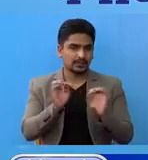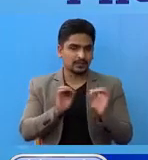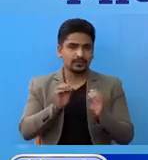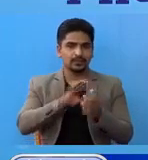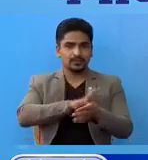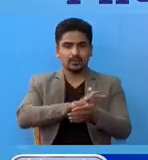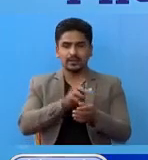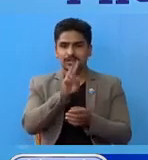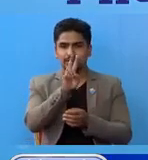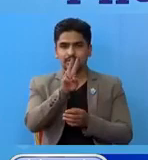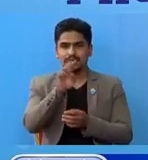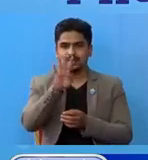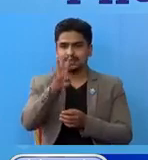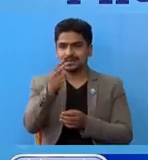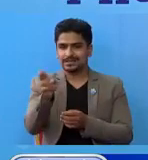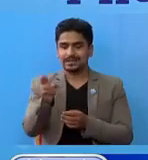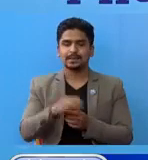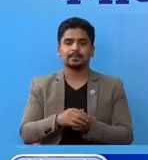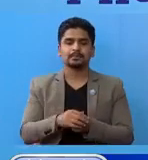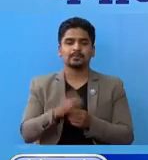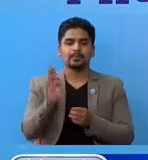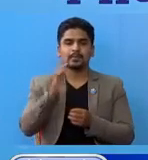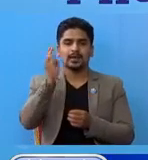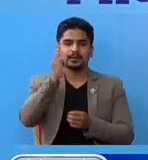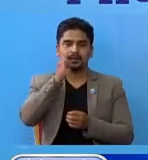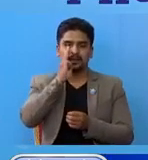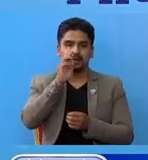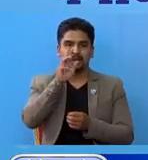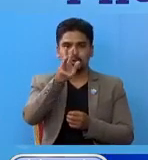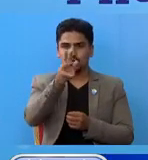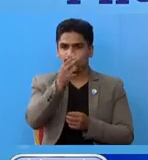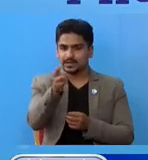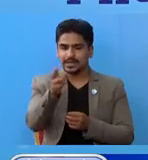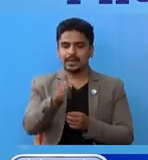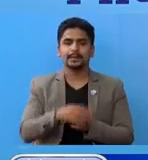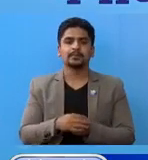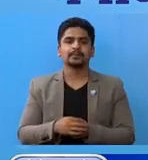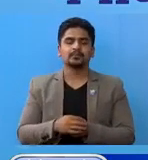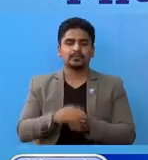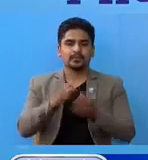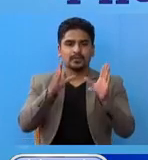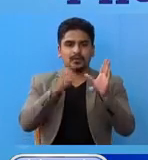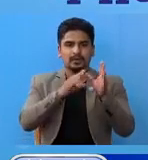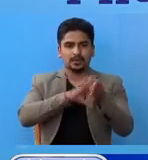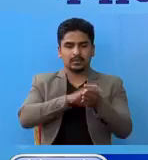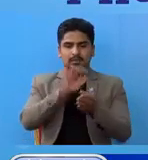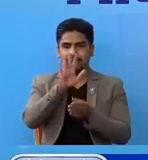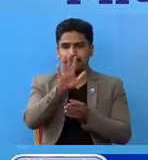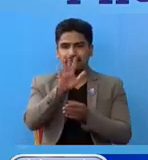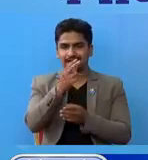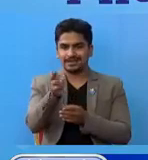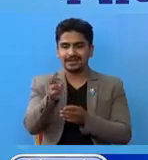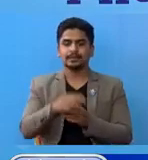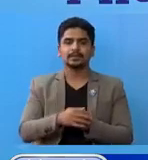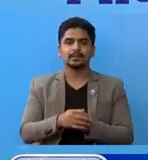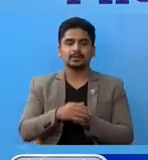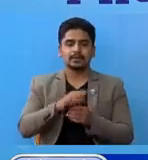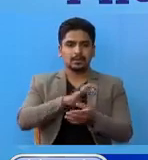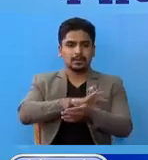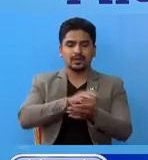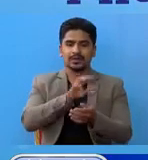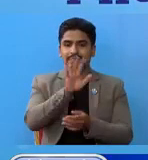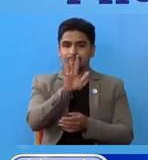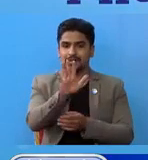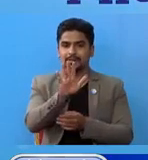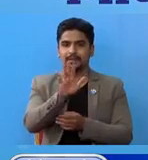प्रदेश 2 मां 4 जना, भागमती प्रदेश मां 9 जना, गंड की प्रदेश मां 5 जना, प्रदेश 5